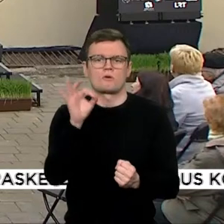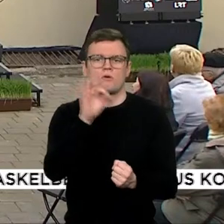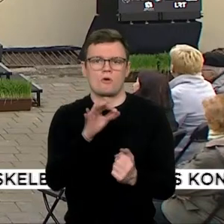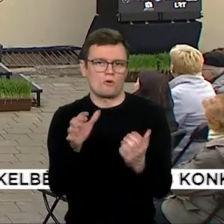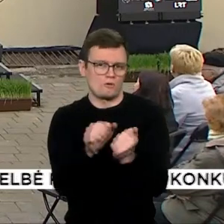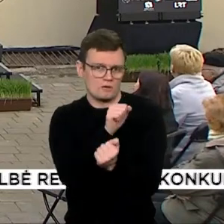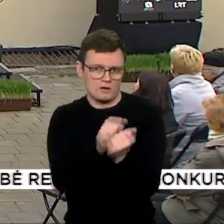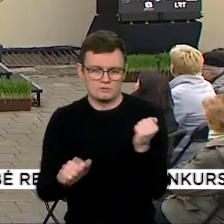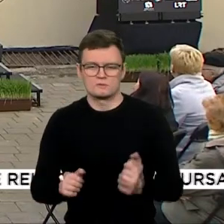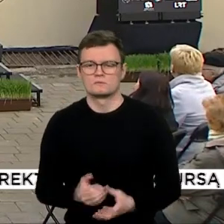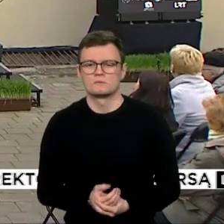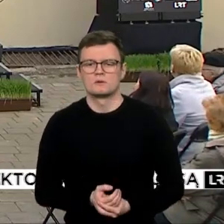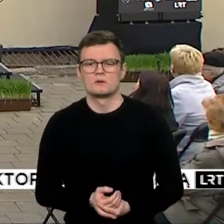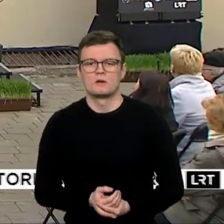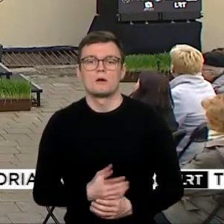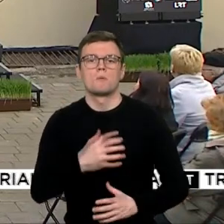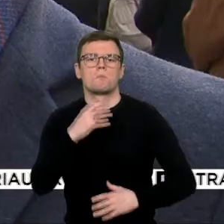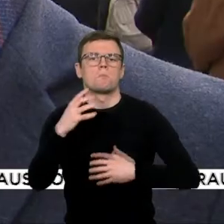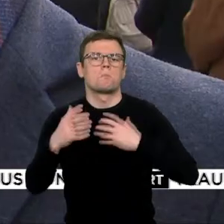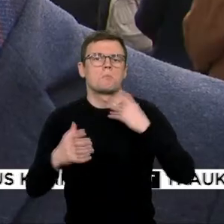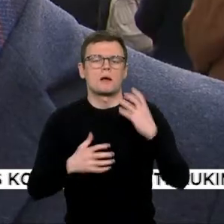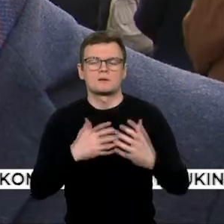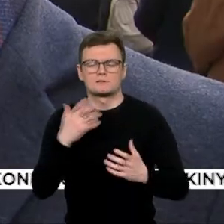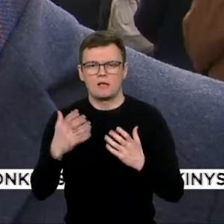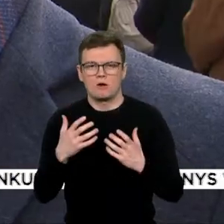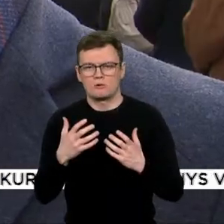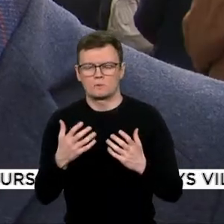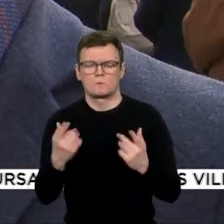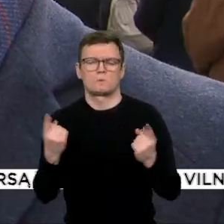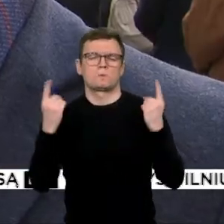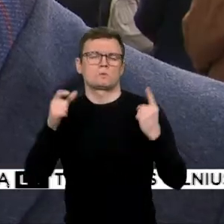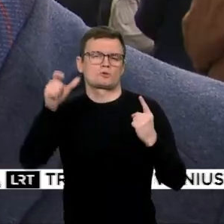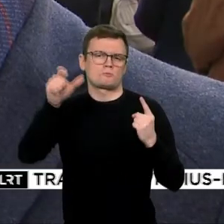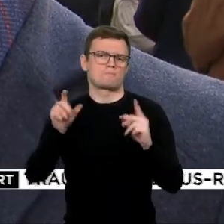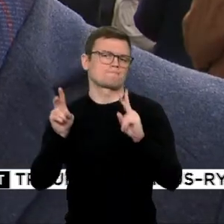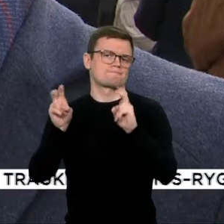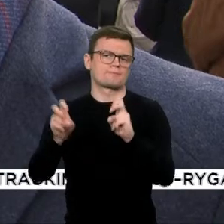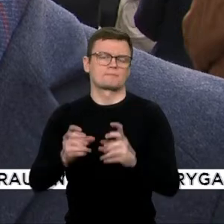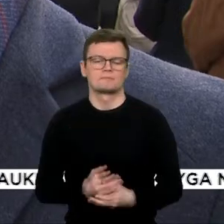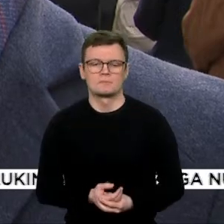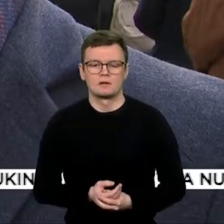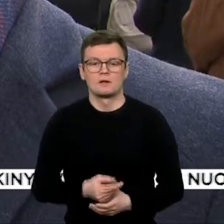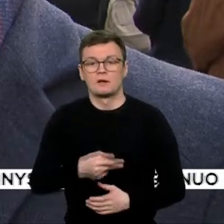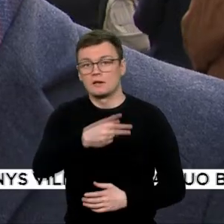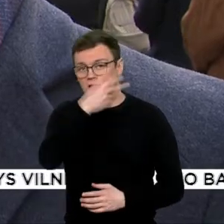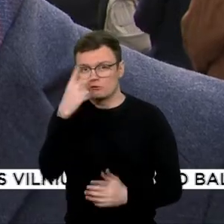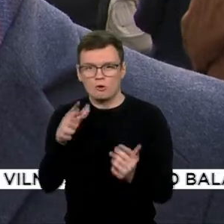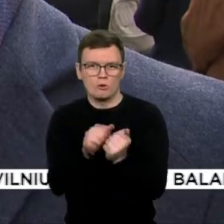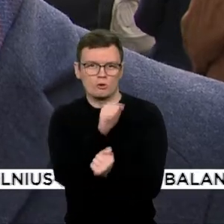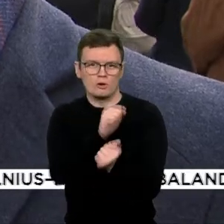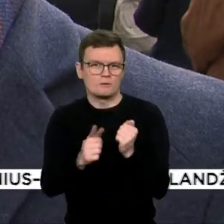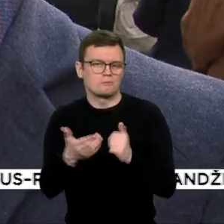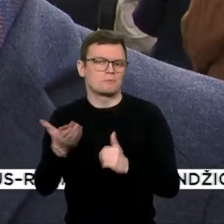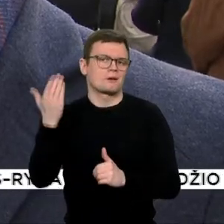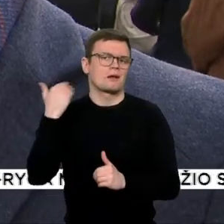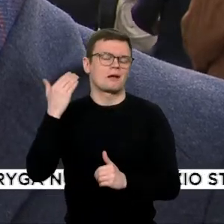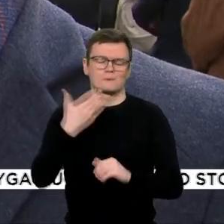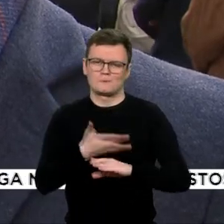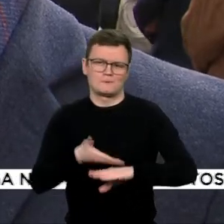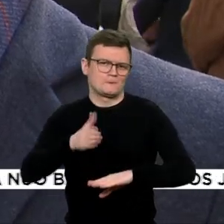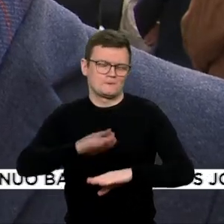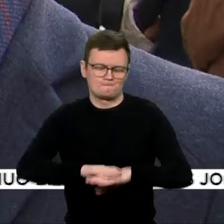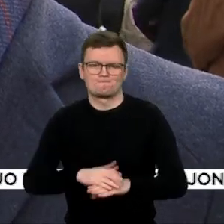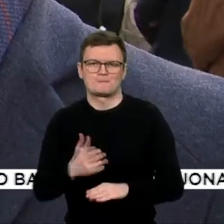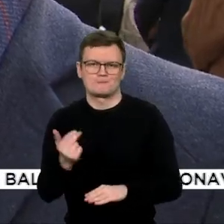pasaulio tautų teisuolio vardą. Lietuva turi labai sunkę holokausto praeitį, tačiau mums labai svarbu žinoti tas